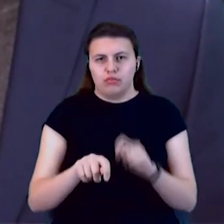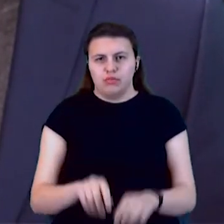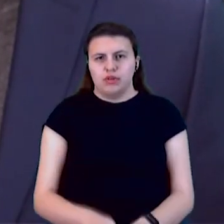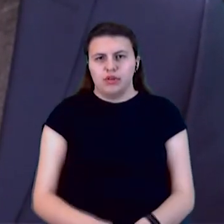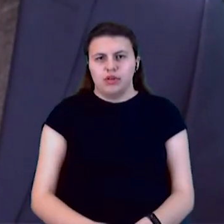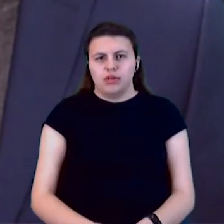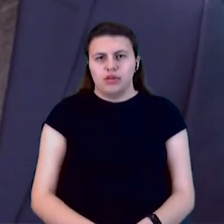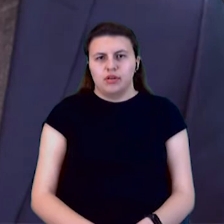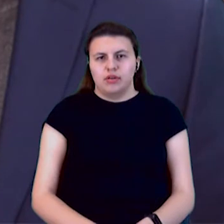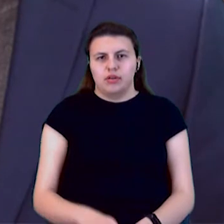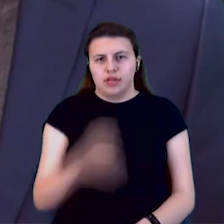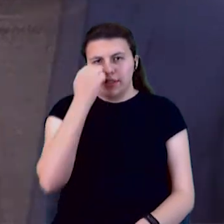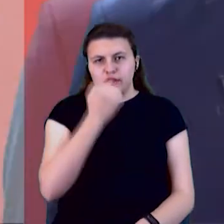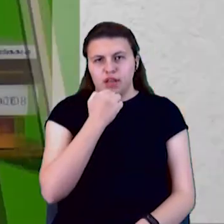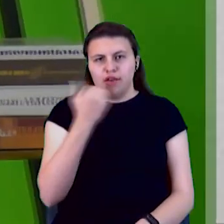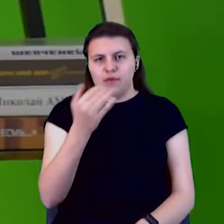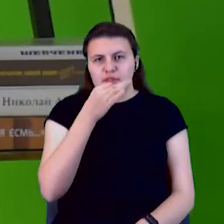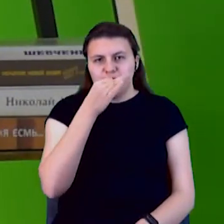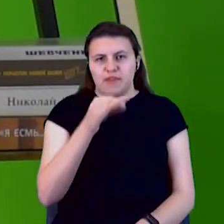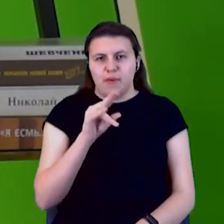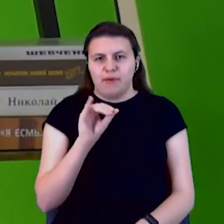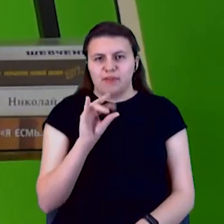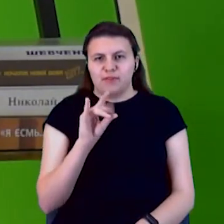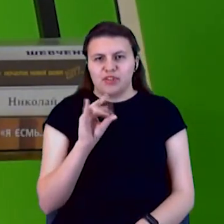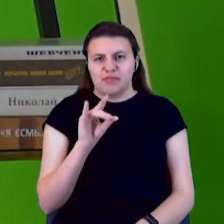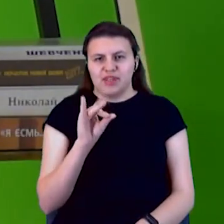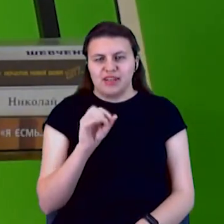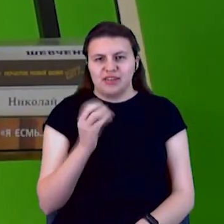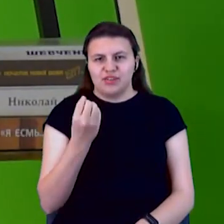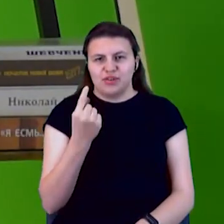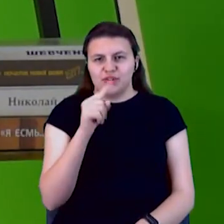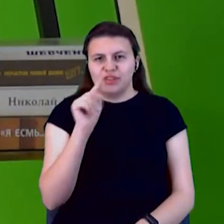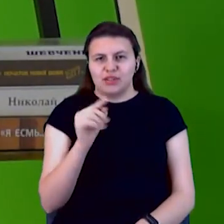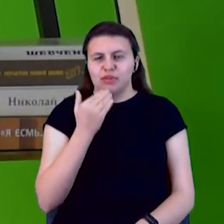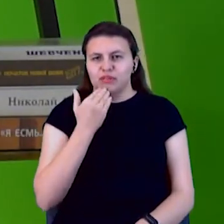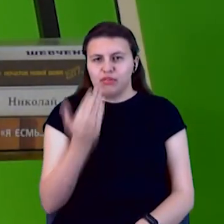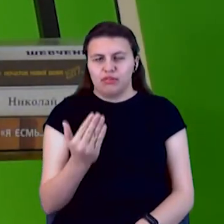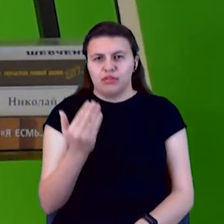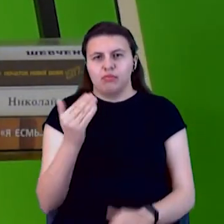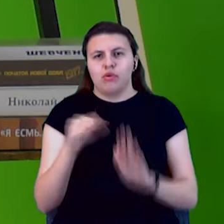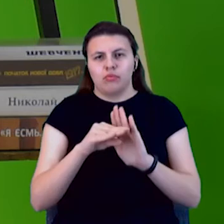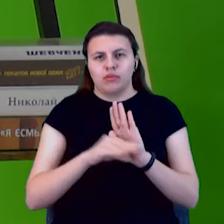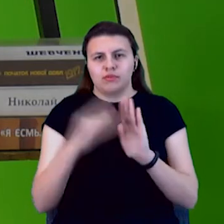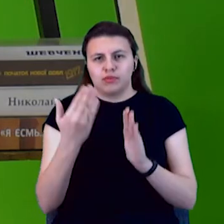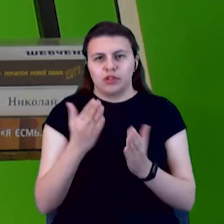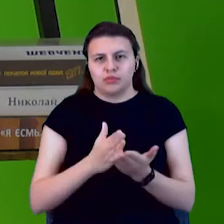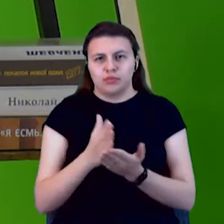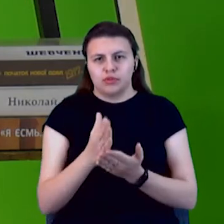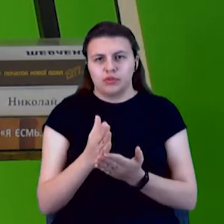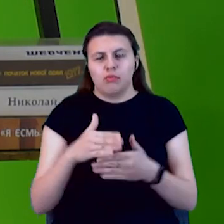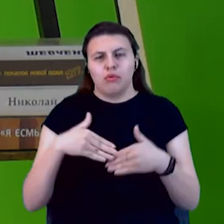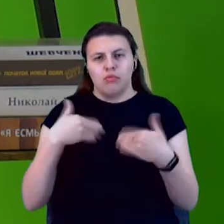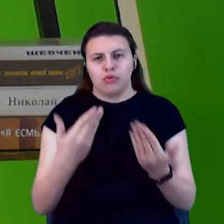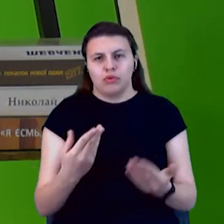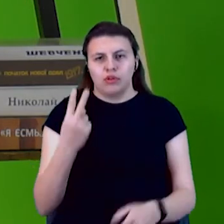Що ж, дякую вам тоді за відповідь. Пане Володимире, ще запитання до вас. Програма вашої партії пропонується протягом наступних 2-3